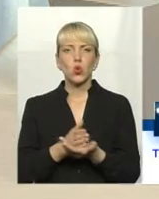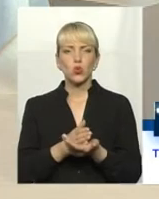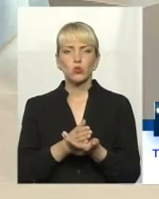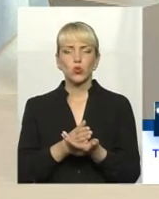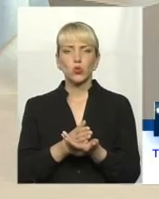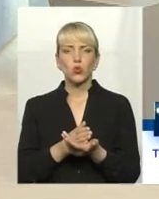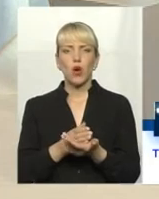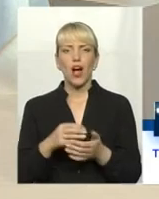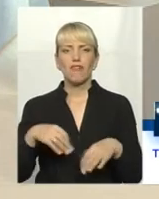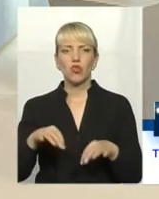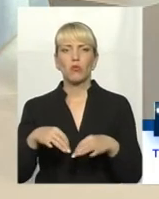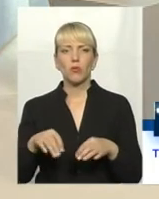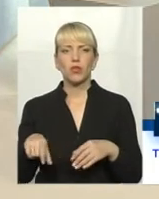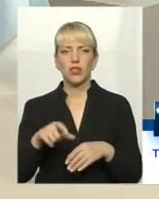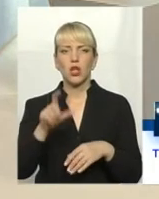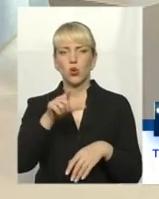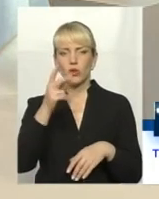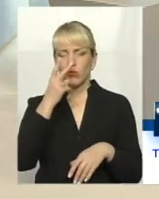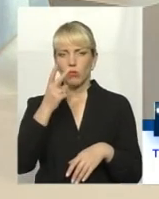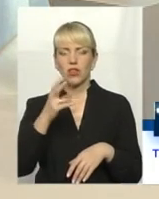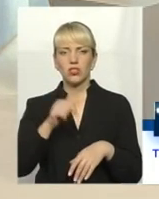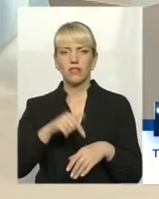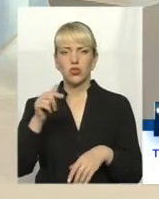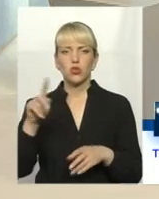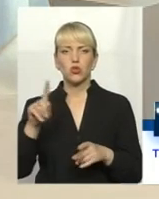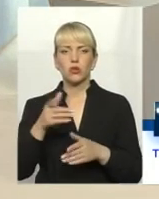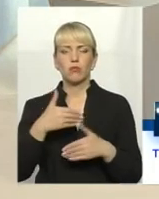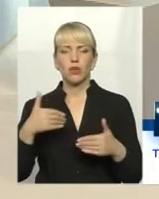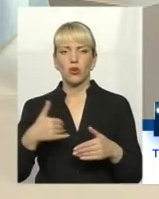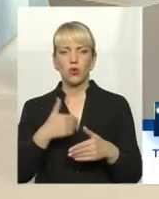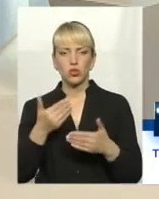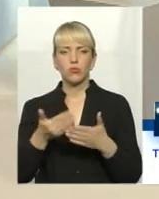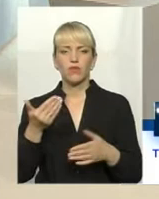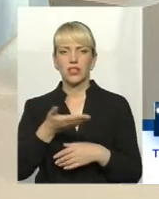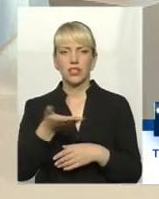Люди побачили, відчули, що ми хочемо від них